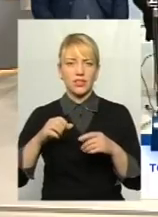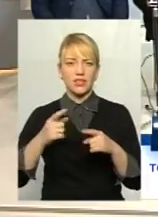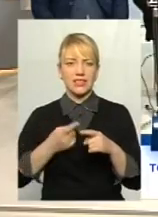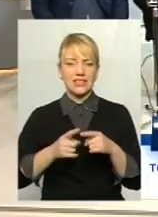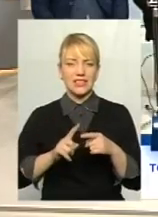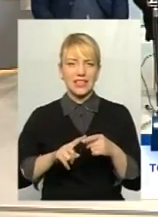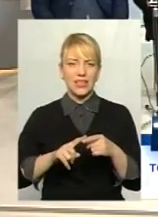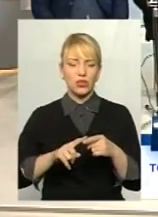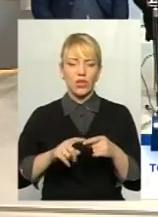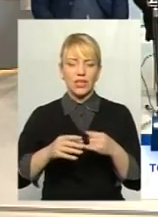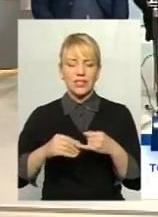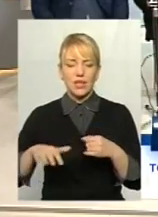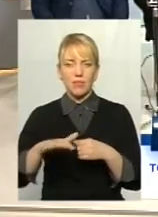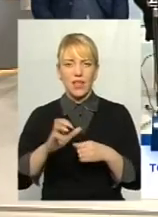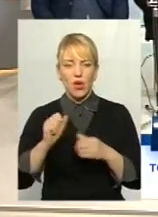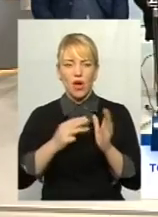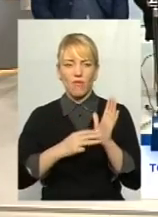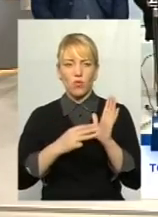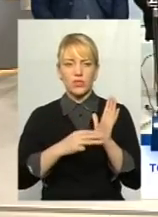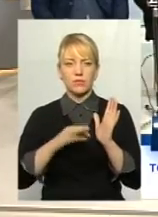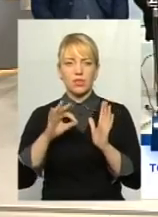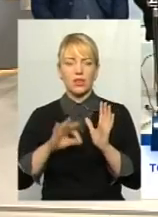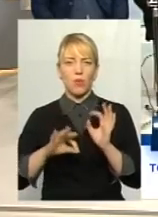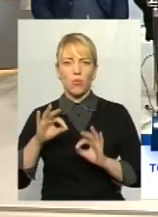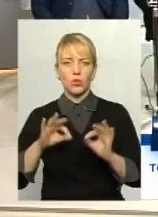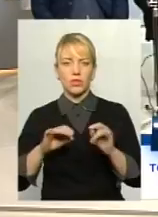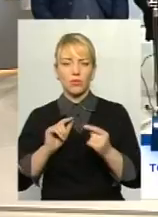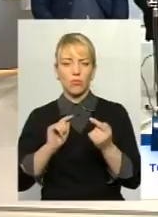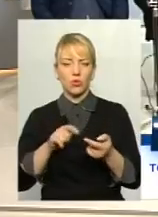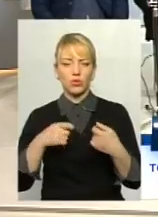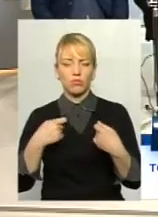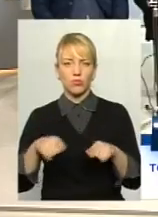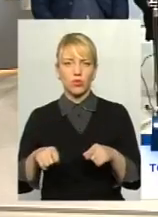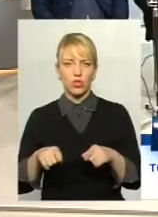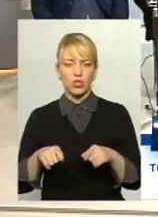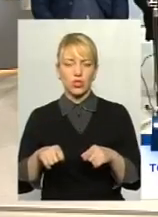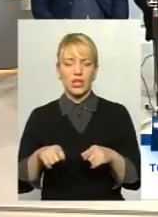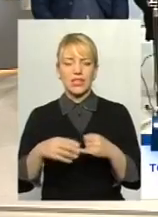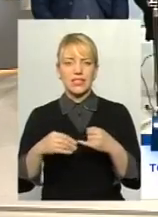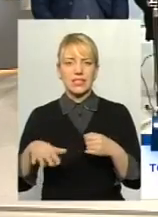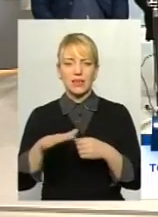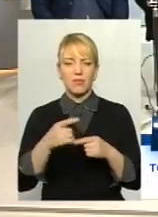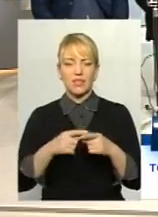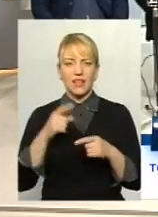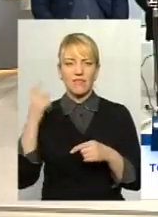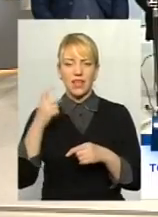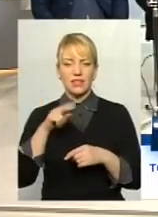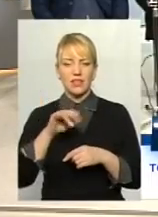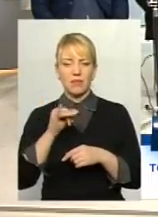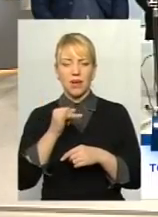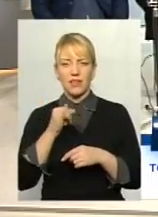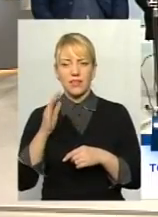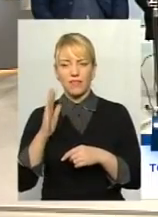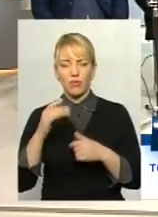80% проти продажу землі це власників паїв проти,